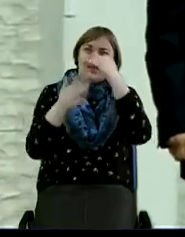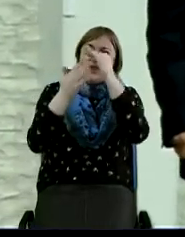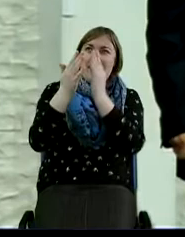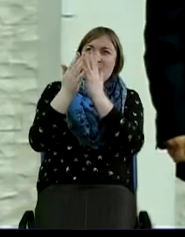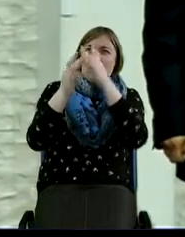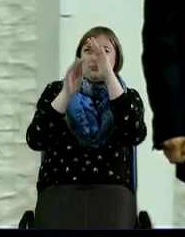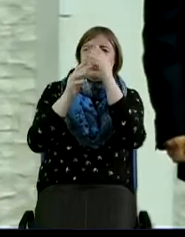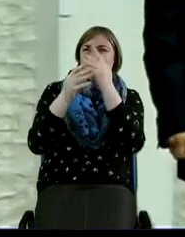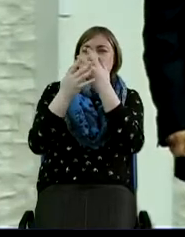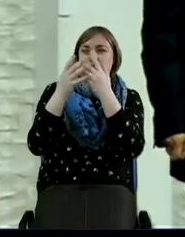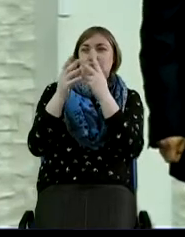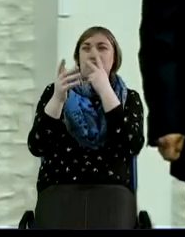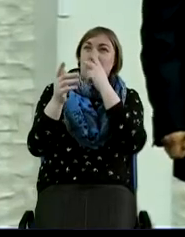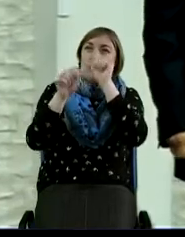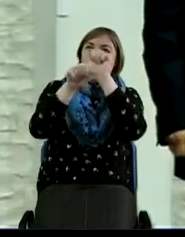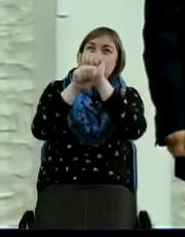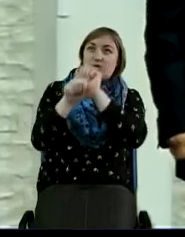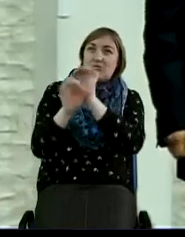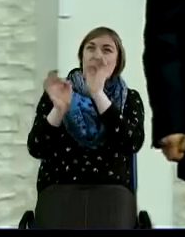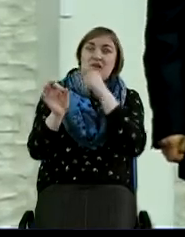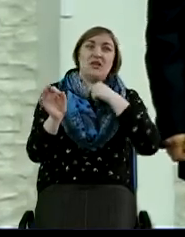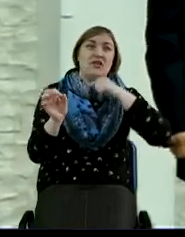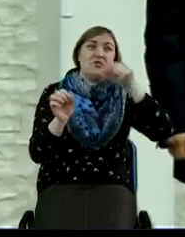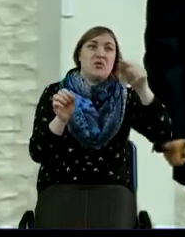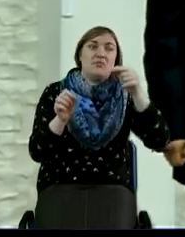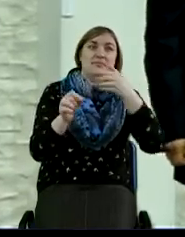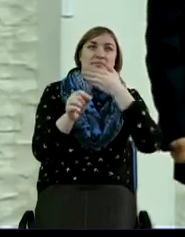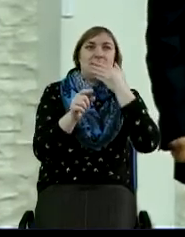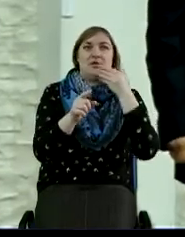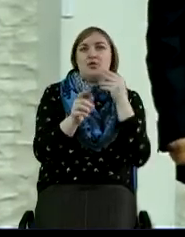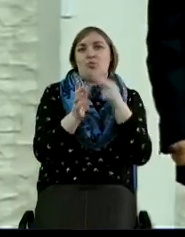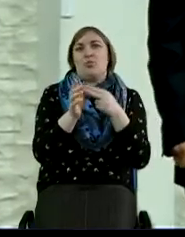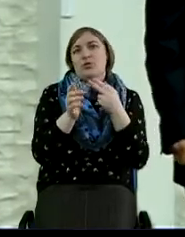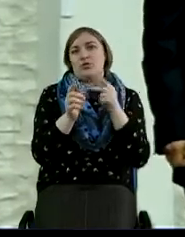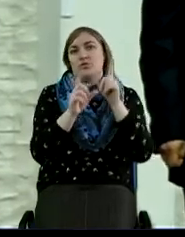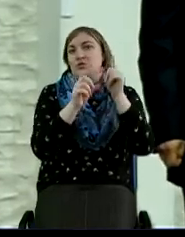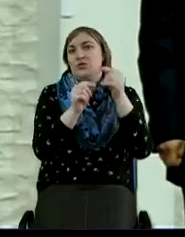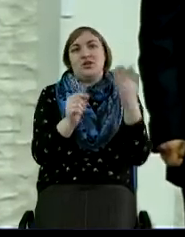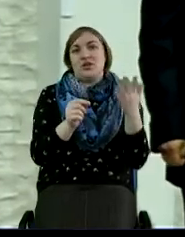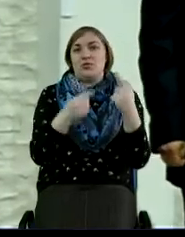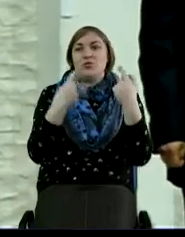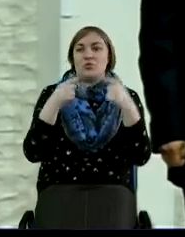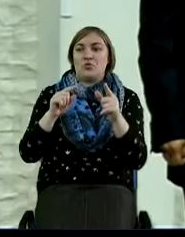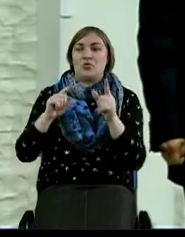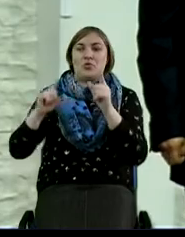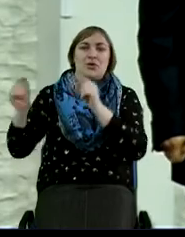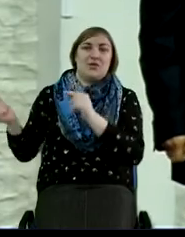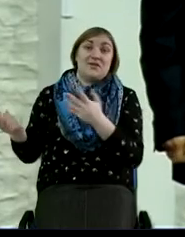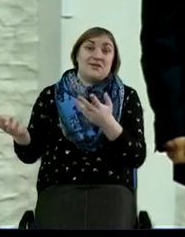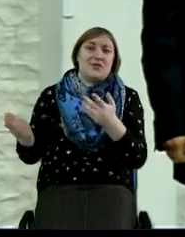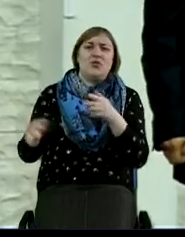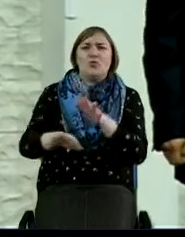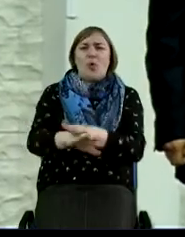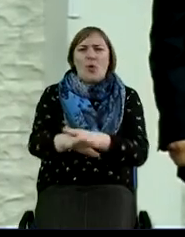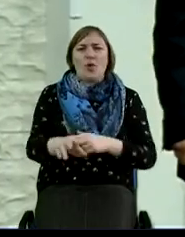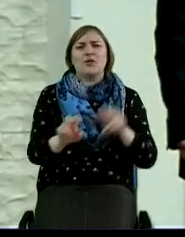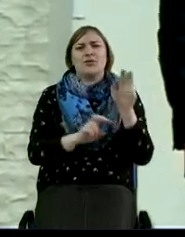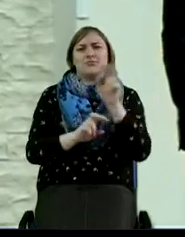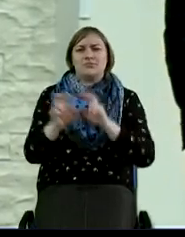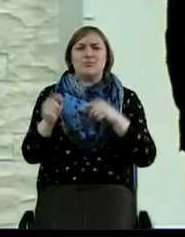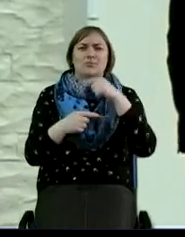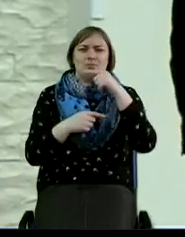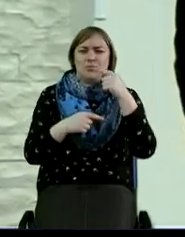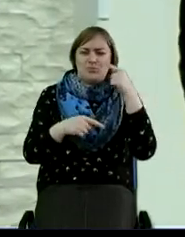Схема метро, остановки. Идем туда, поезда того нет, не идет туда. Почему-то идет на другие станции. Довольно долго что-то мы